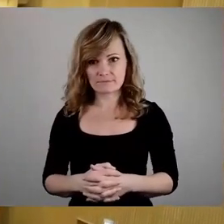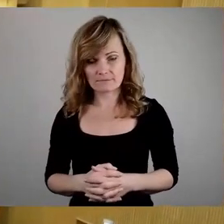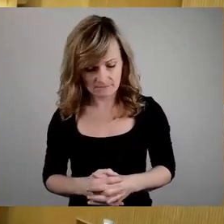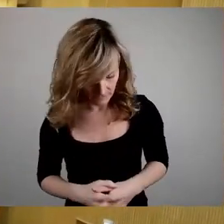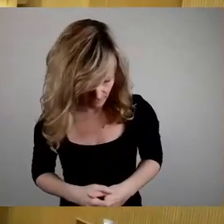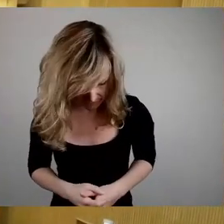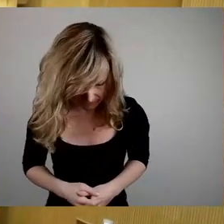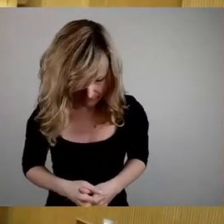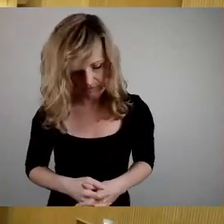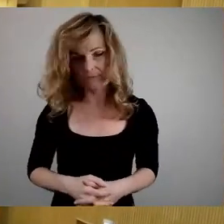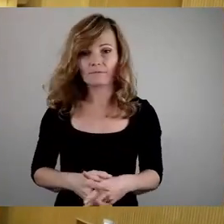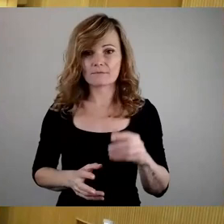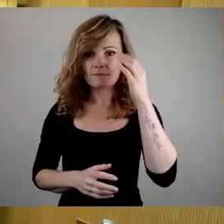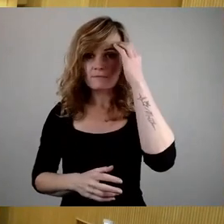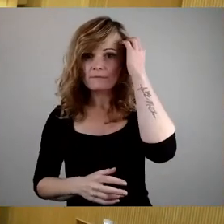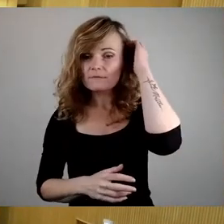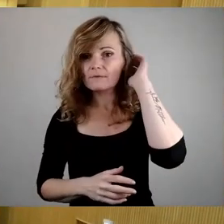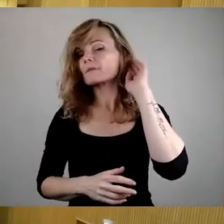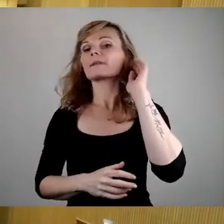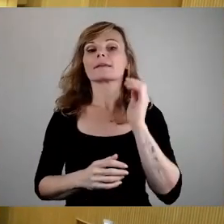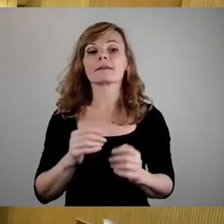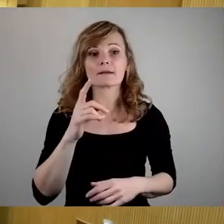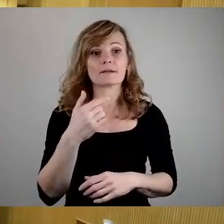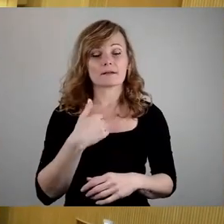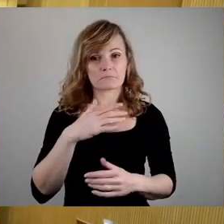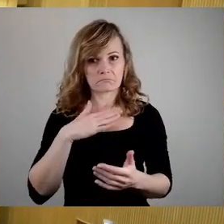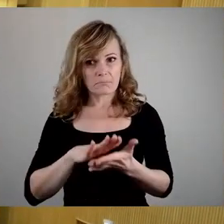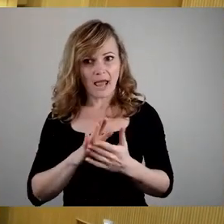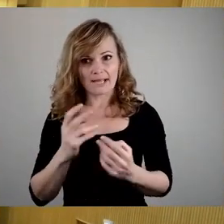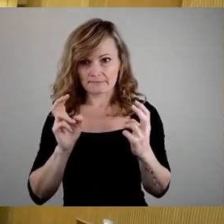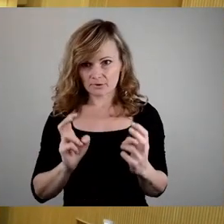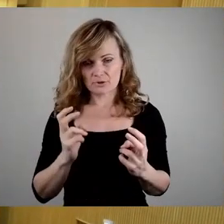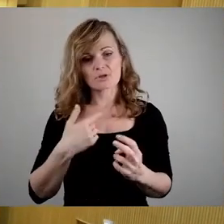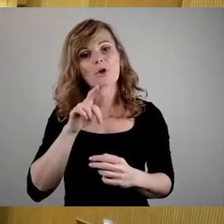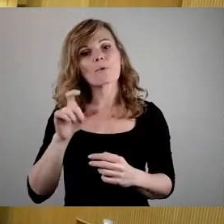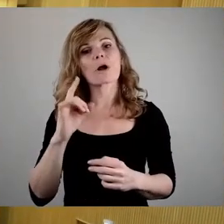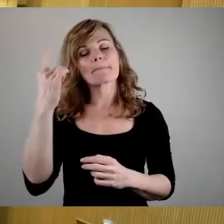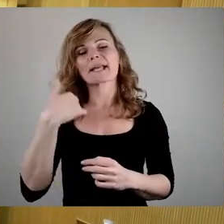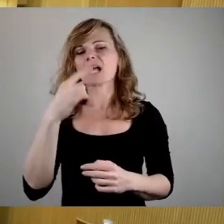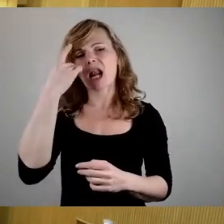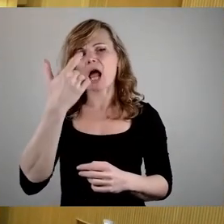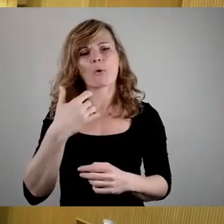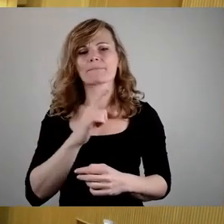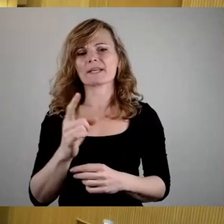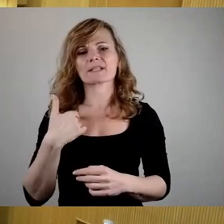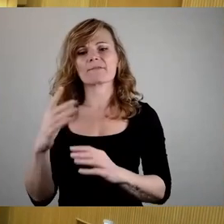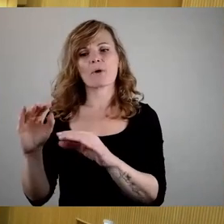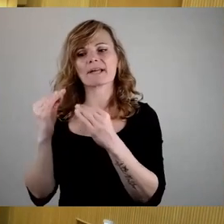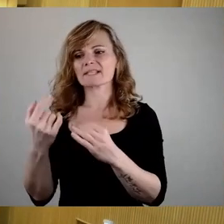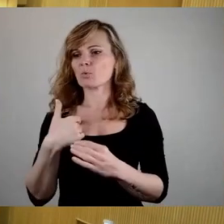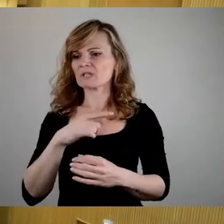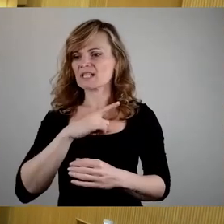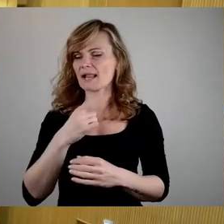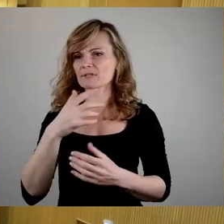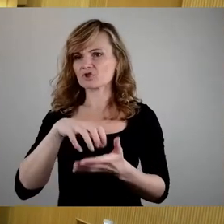Gut, ich mache es gleich vom Platz, weil ja der Bürgermeister mir nicht glaubt und ich meine Informationen als Stadtrat aus der Presse entnehme und